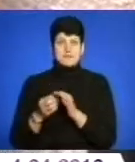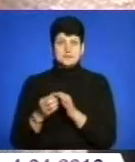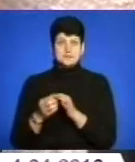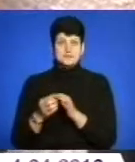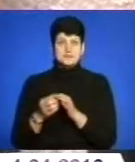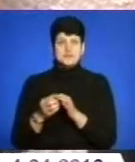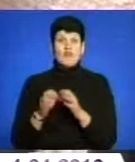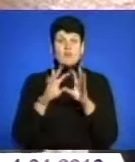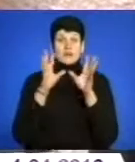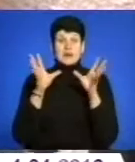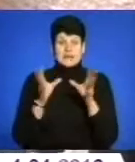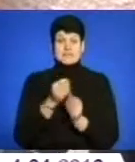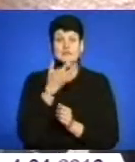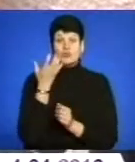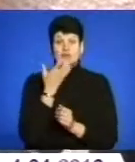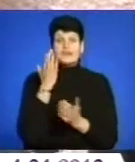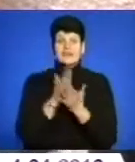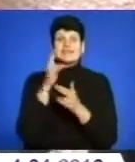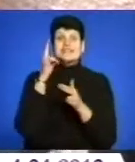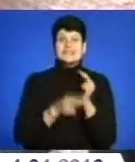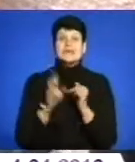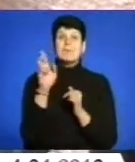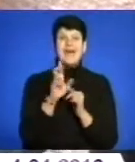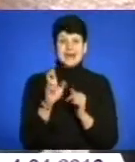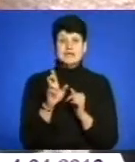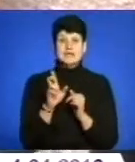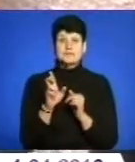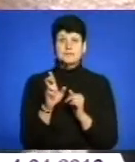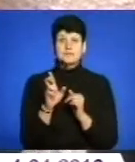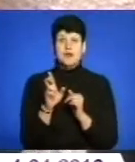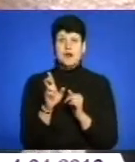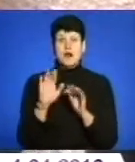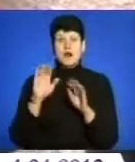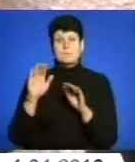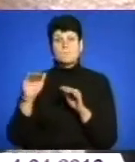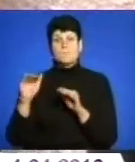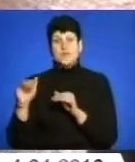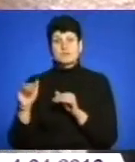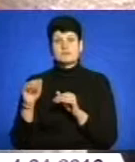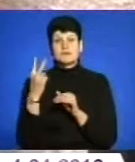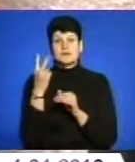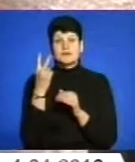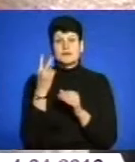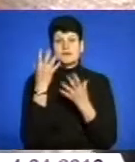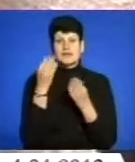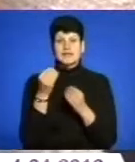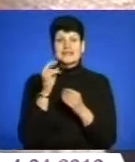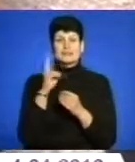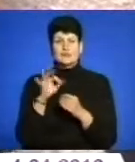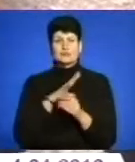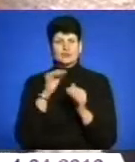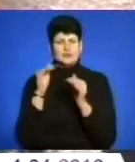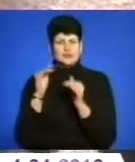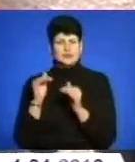В принципі, потепління прийшло до нас в кінці березня, але потім на перші дві доби квітня була досить низька температура